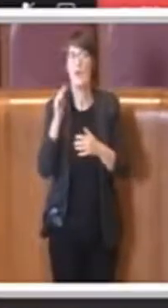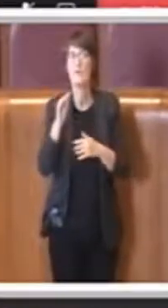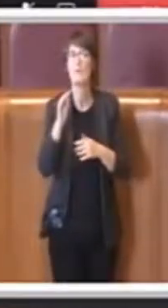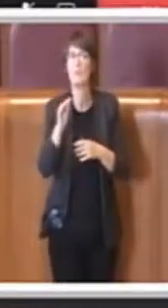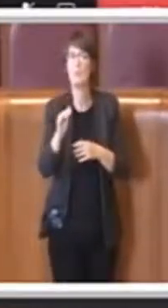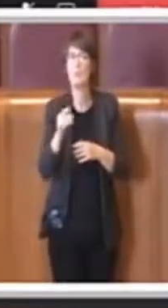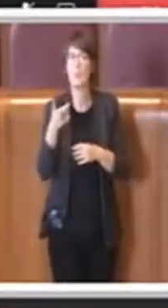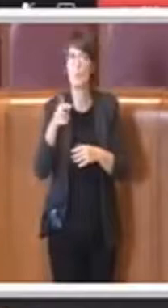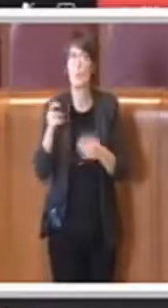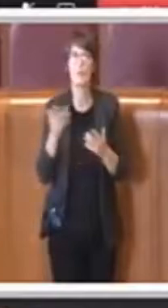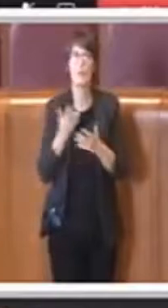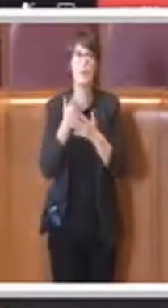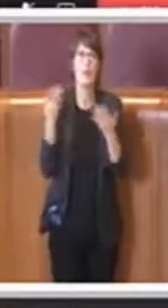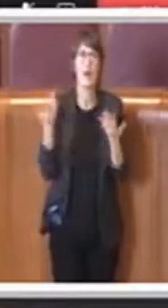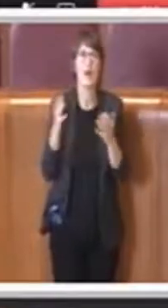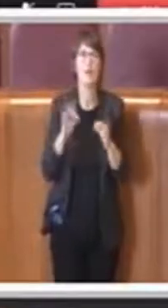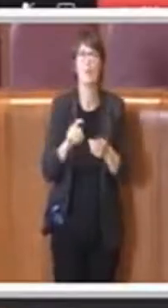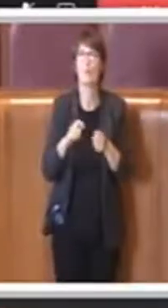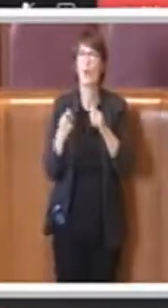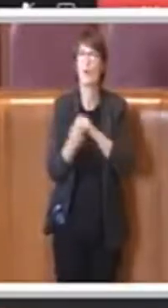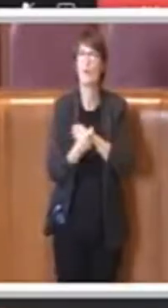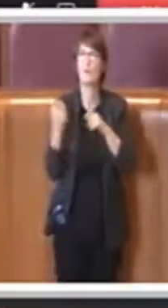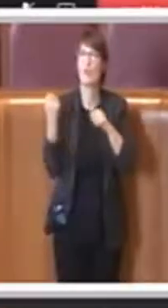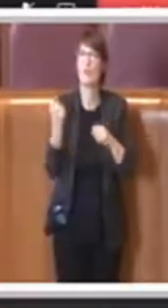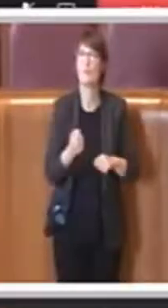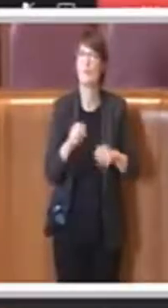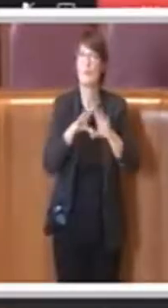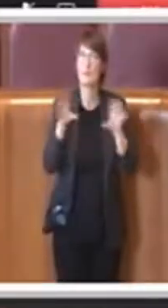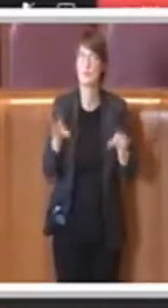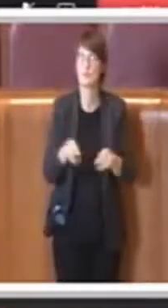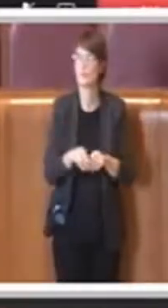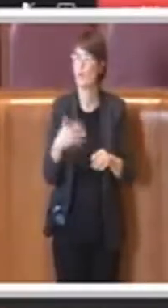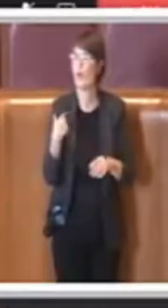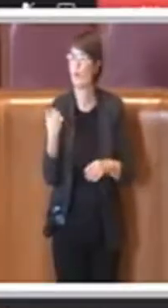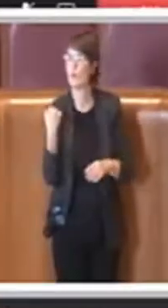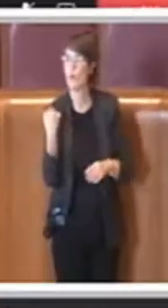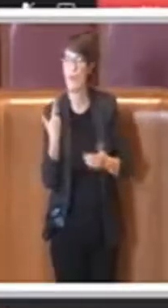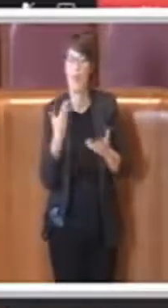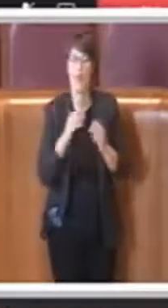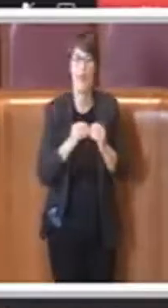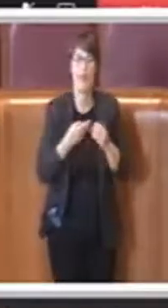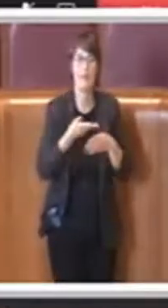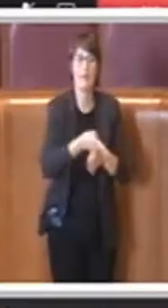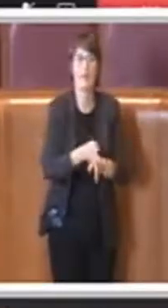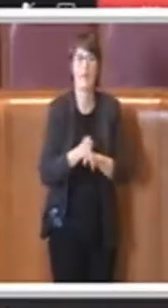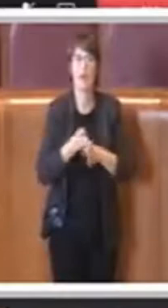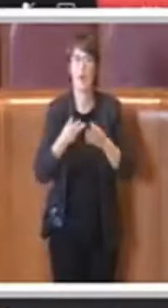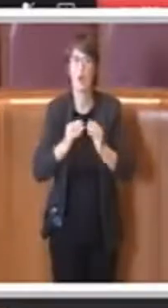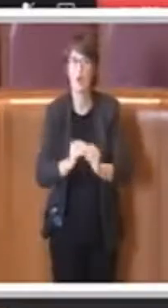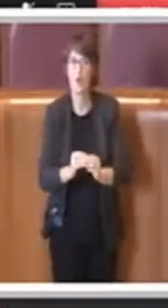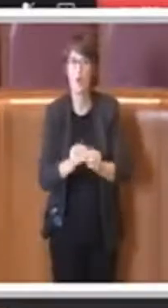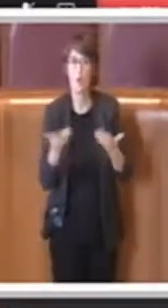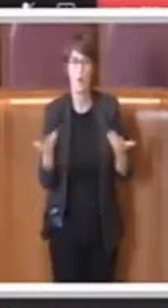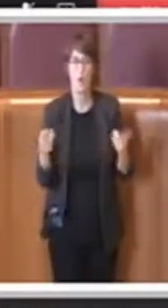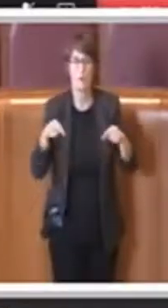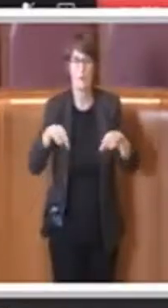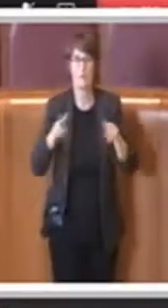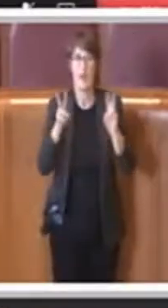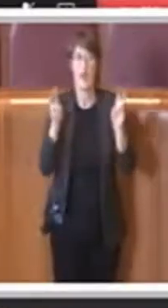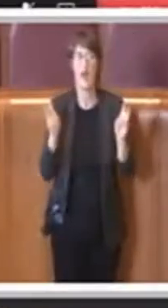riforme istituzionali, dei poteri eccetera non è un tema che si può immaginare